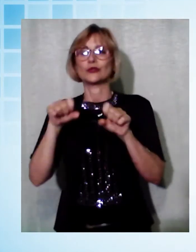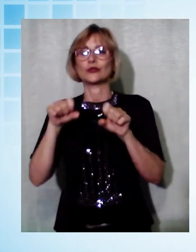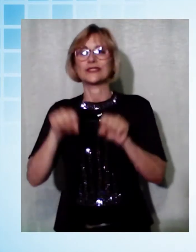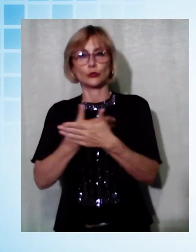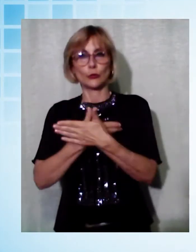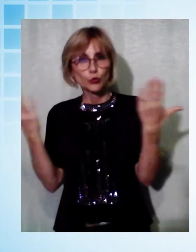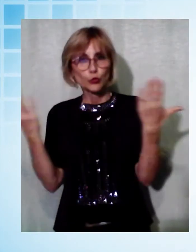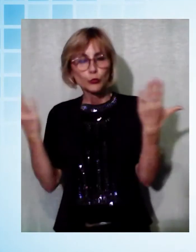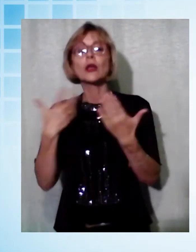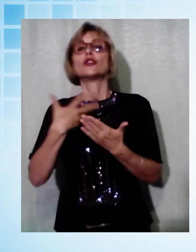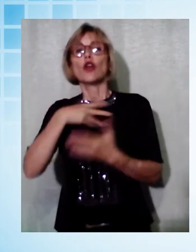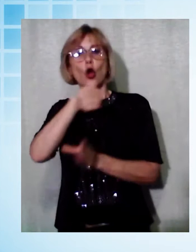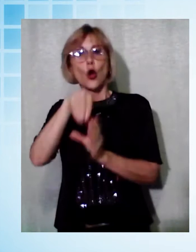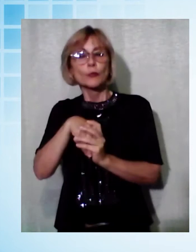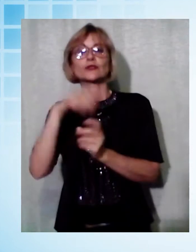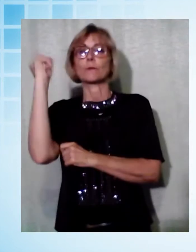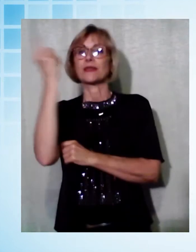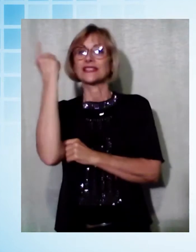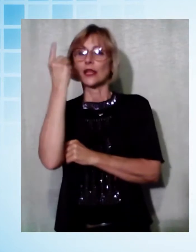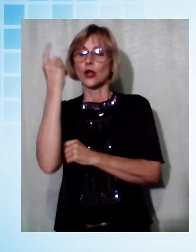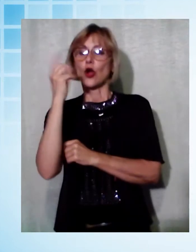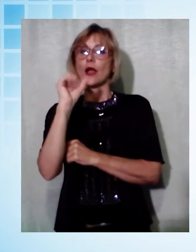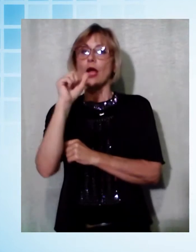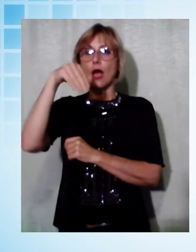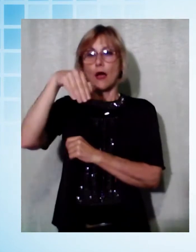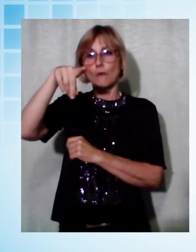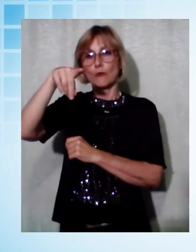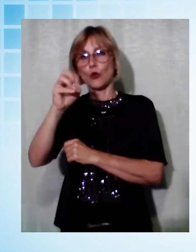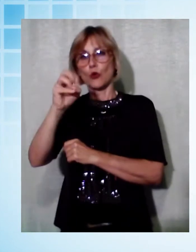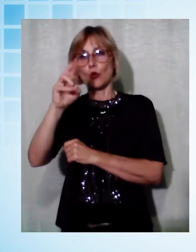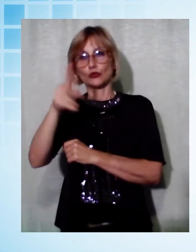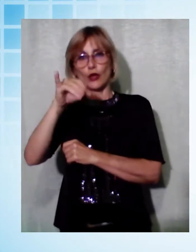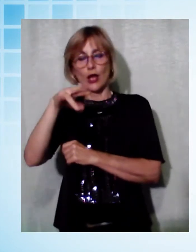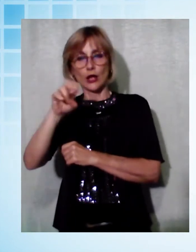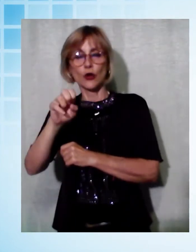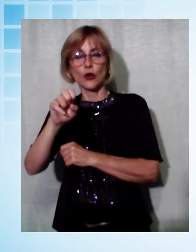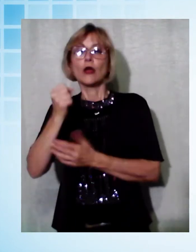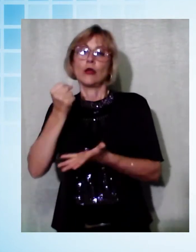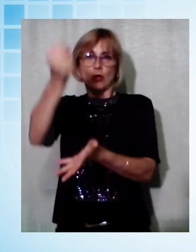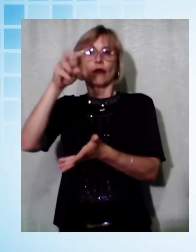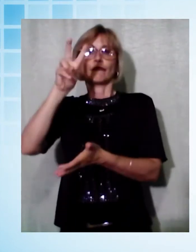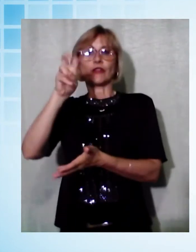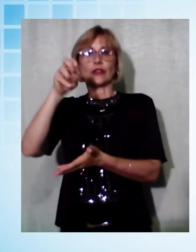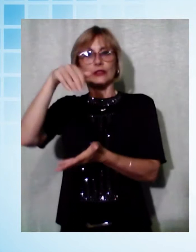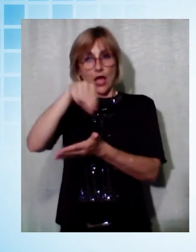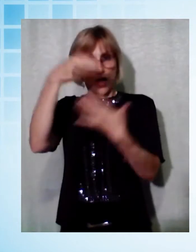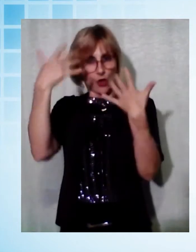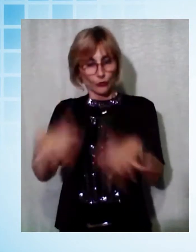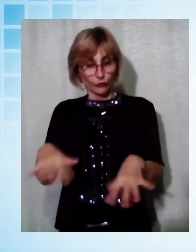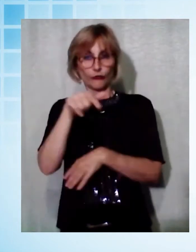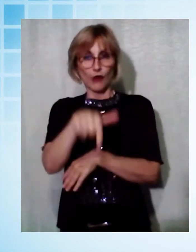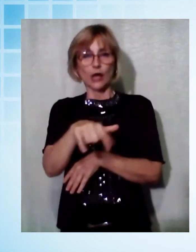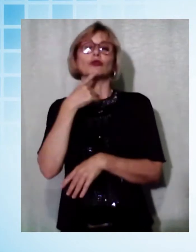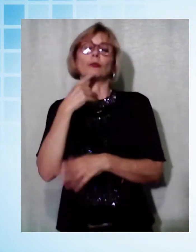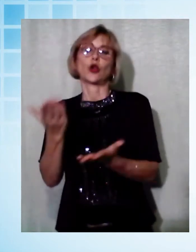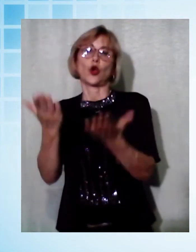Camporgiano, che ha ottenuto 20.000 euro, quale contributo per l'acquisto di un mezzo 4x4 funzionale a raggiungere e supportare un maggior